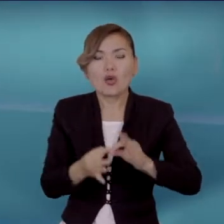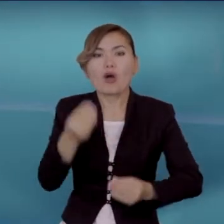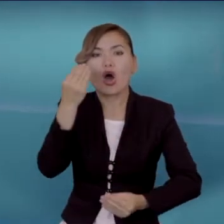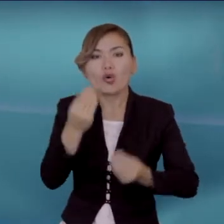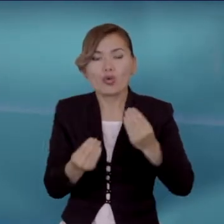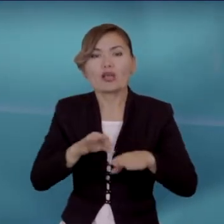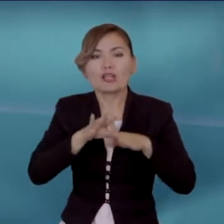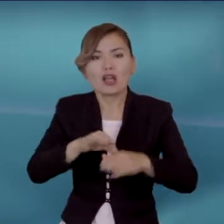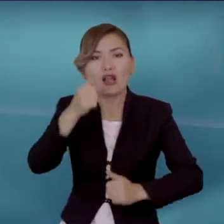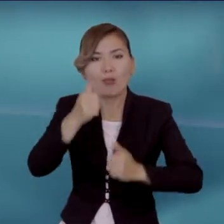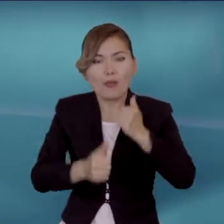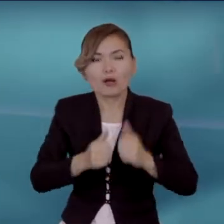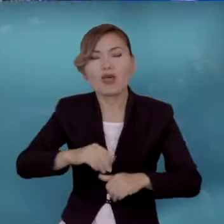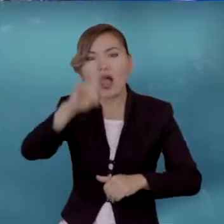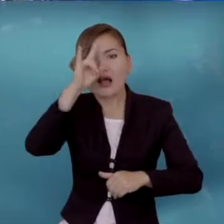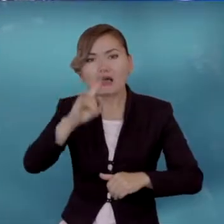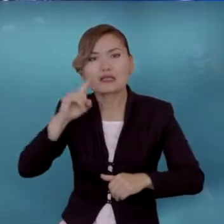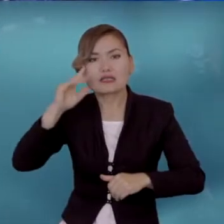келешек кесеніммен ғарайды.